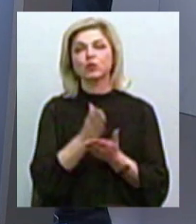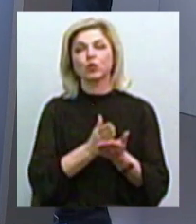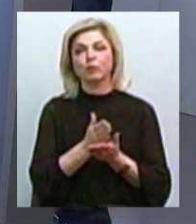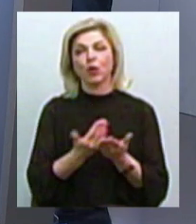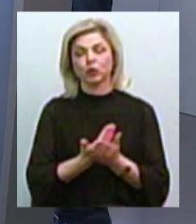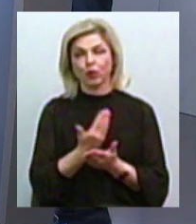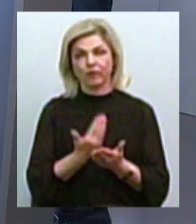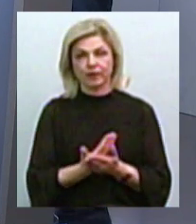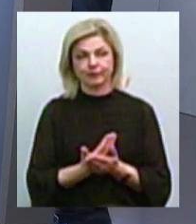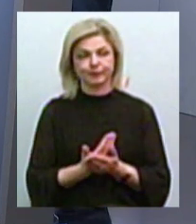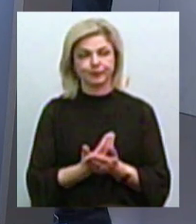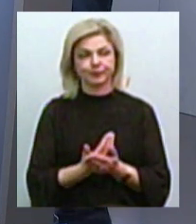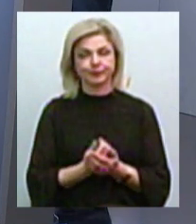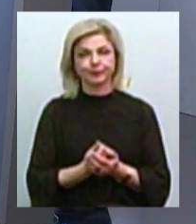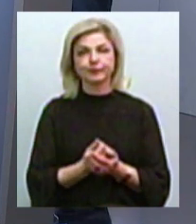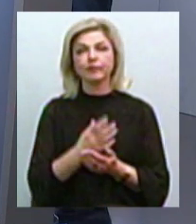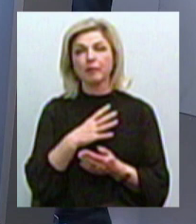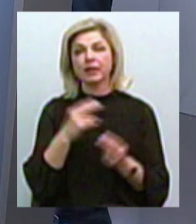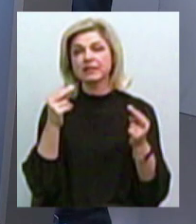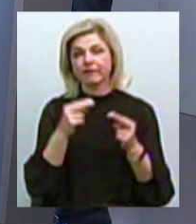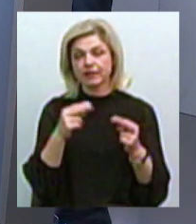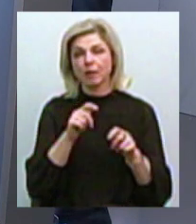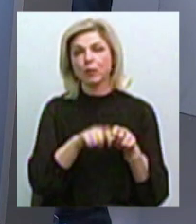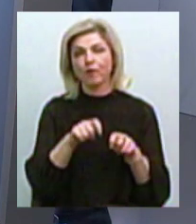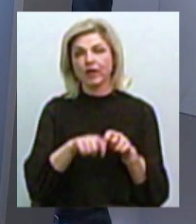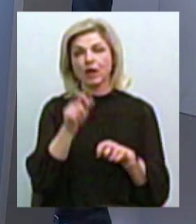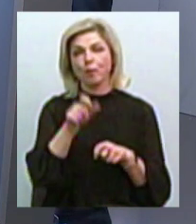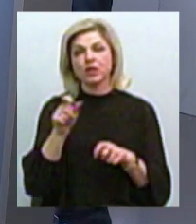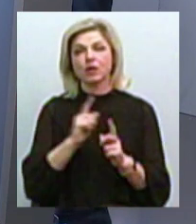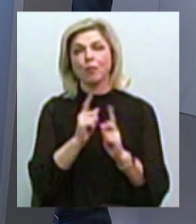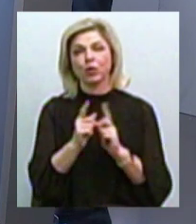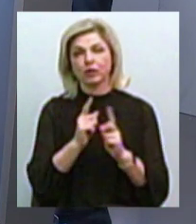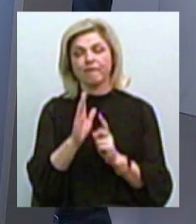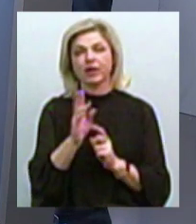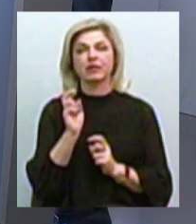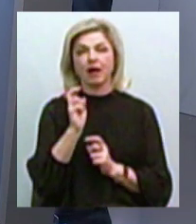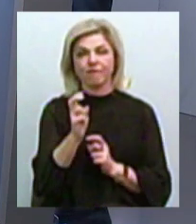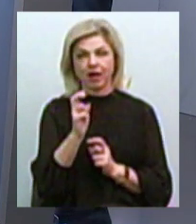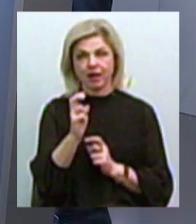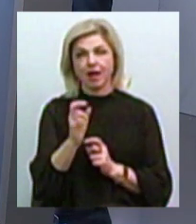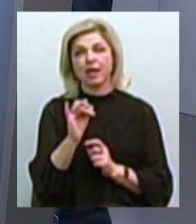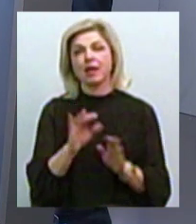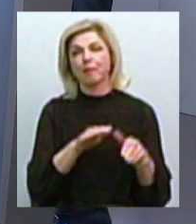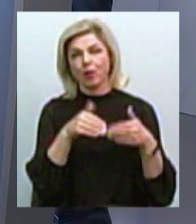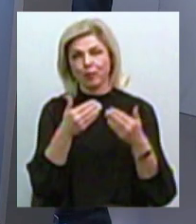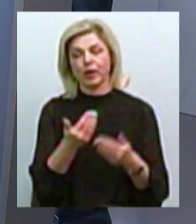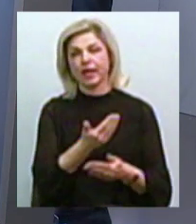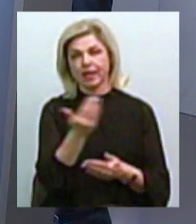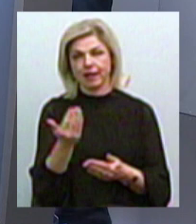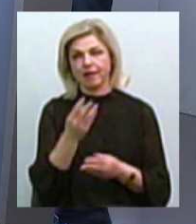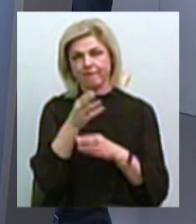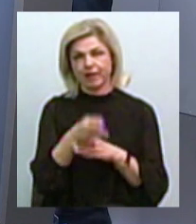Катерина Балєєва та Василь Філімон стали свідками перевірці пасажиропотоку у трамваях. І я пропоную їх